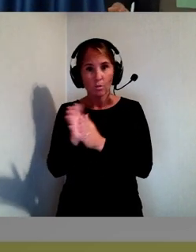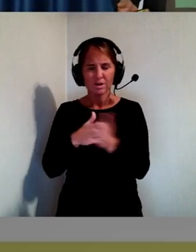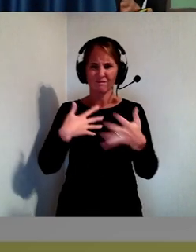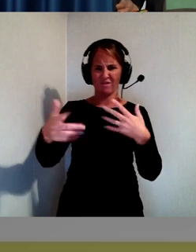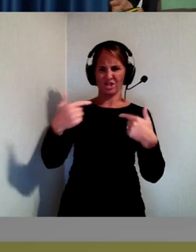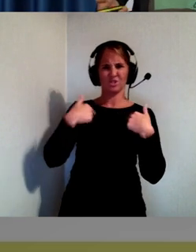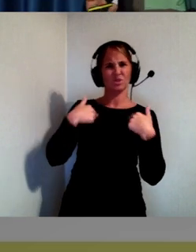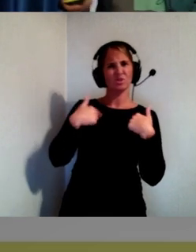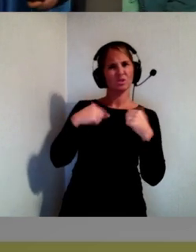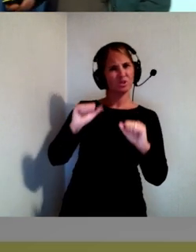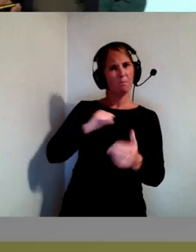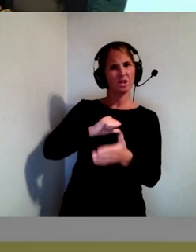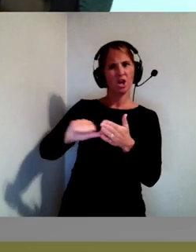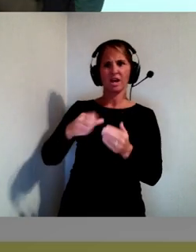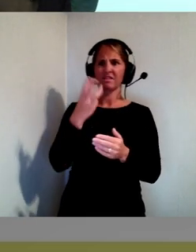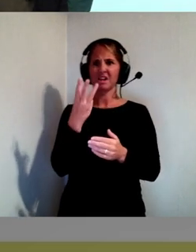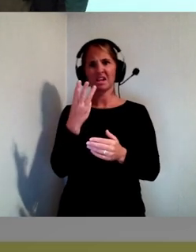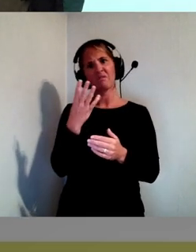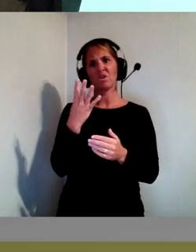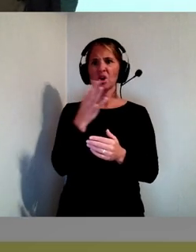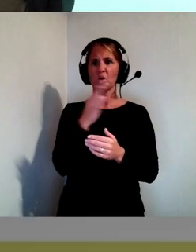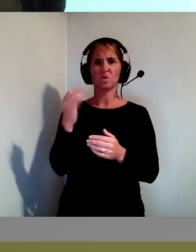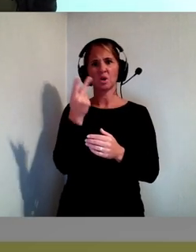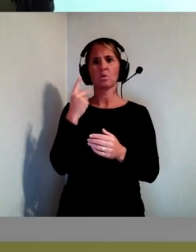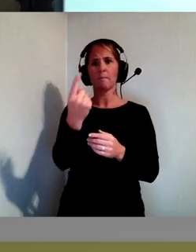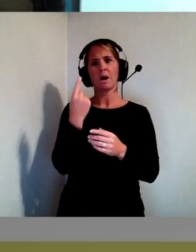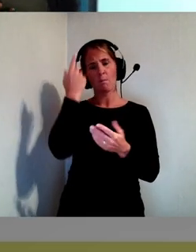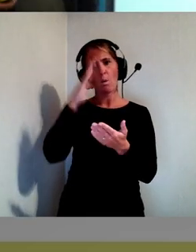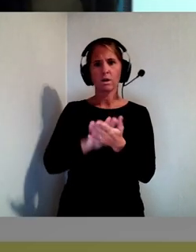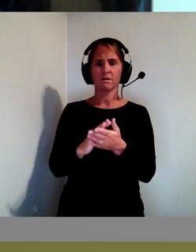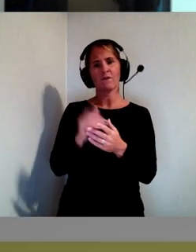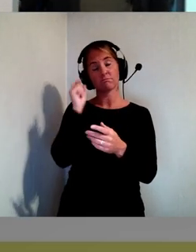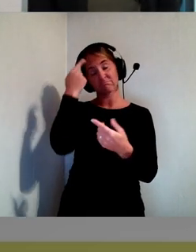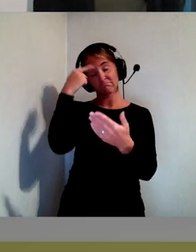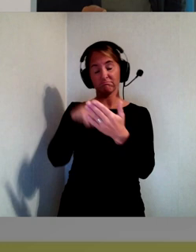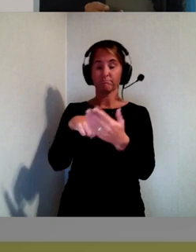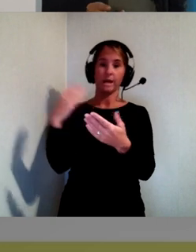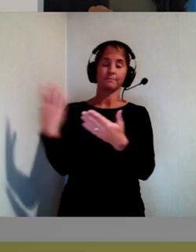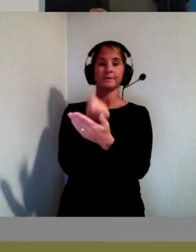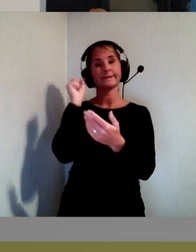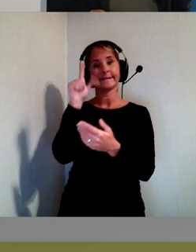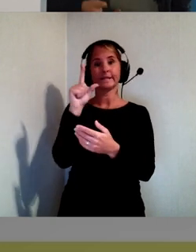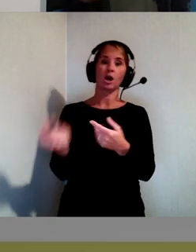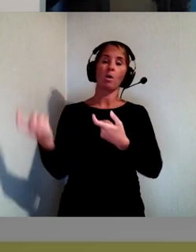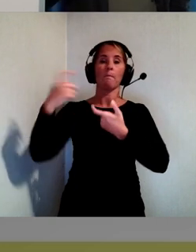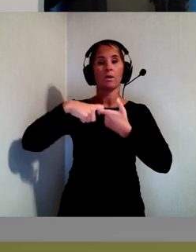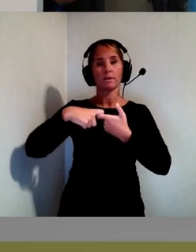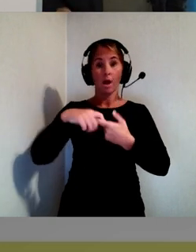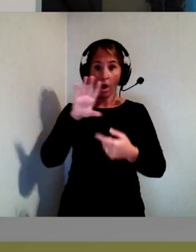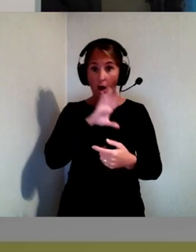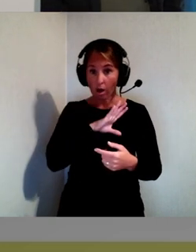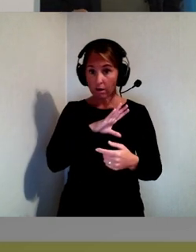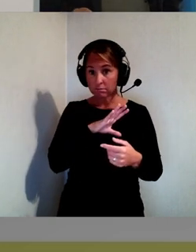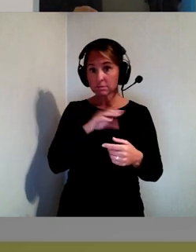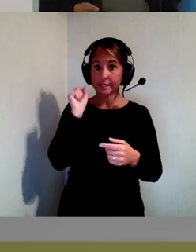betala 300-400 spänn i månaden för en digital uppkoppling? Har jag ett digitalt hjälpmedel? Vet jag